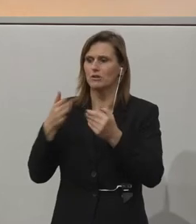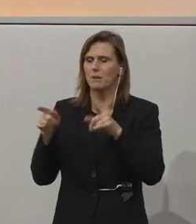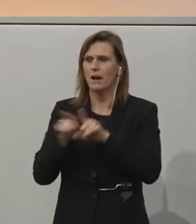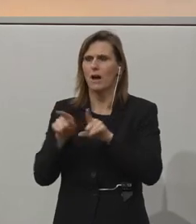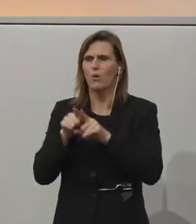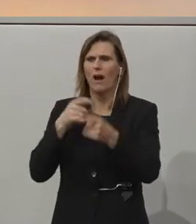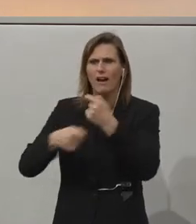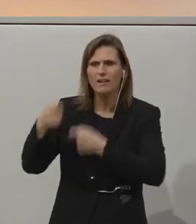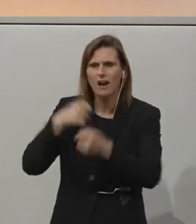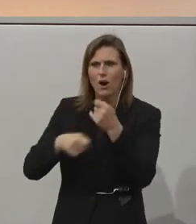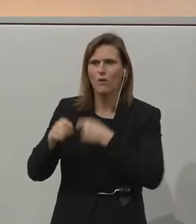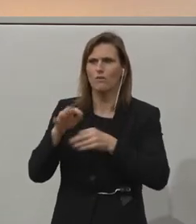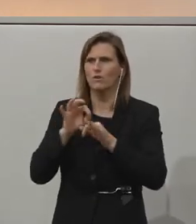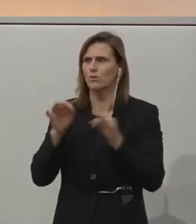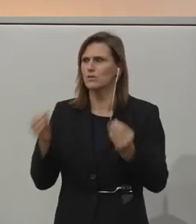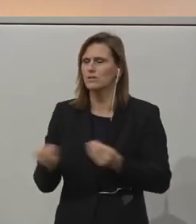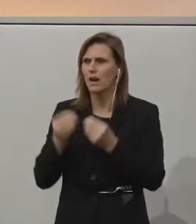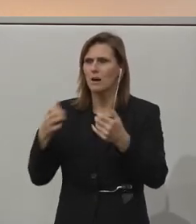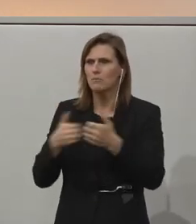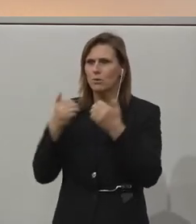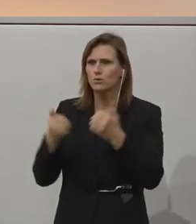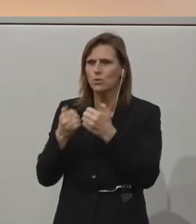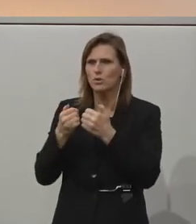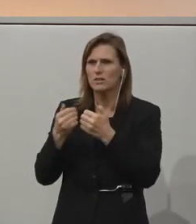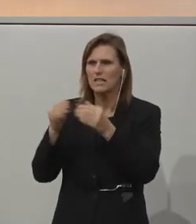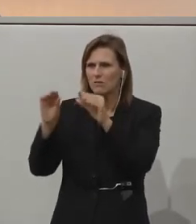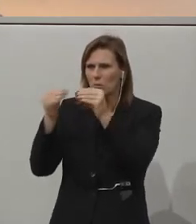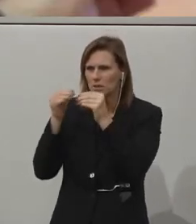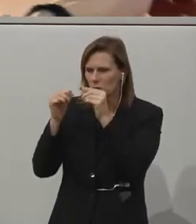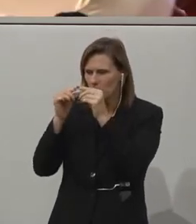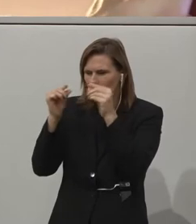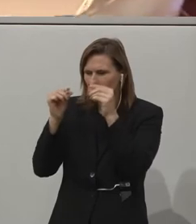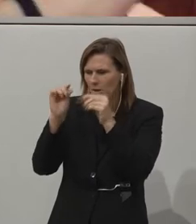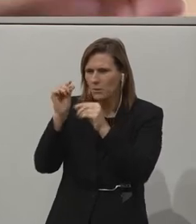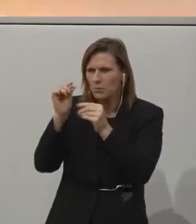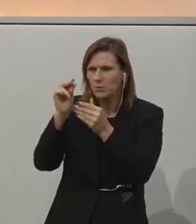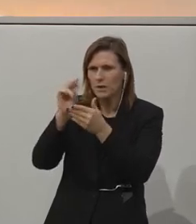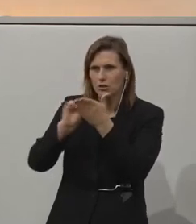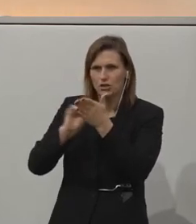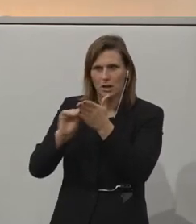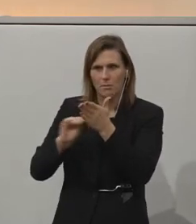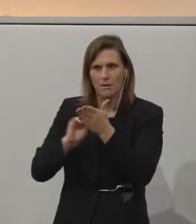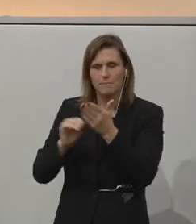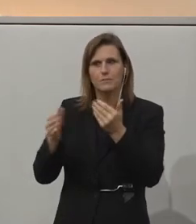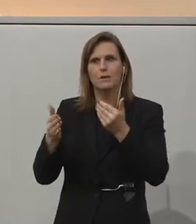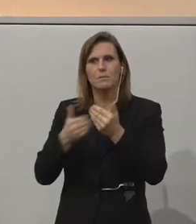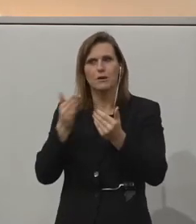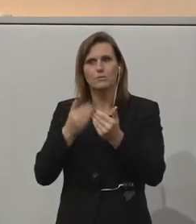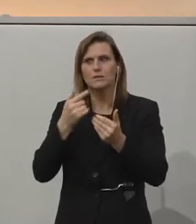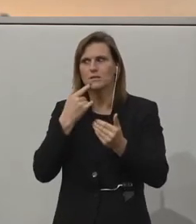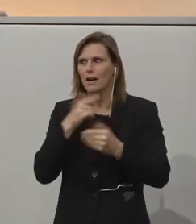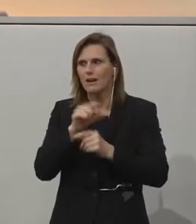I'm giving you these simple examples only to kind of bring home the point that disability is along a continuum.